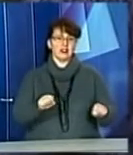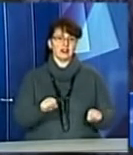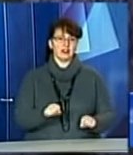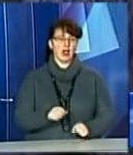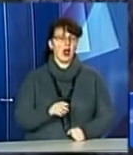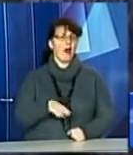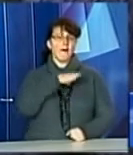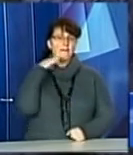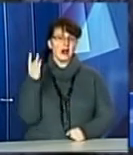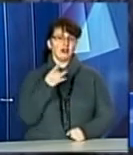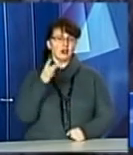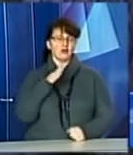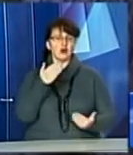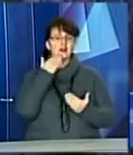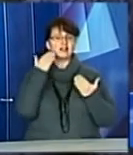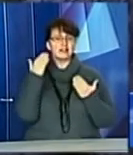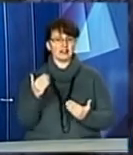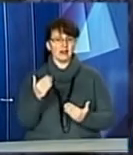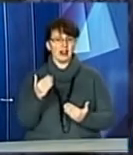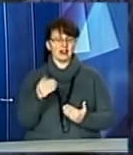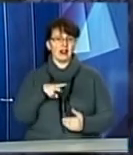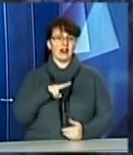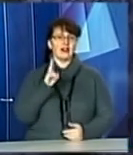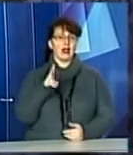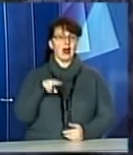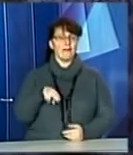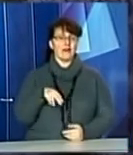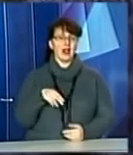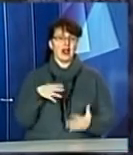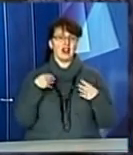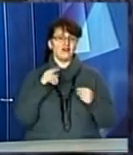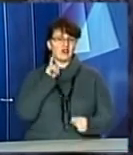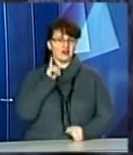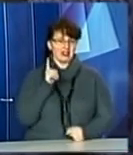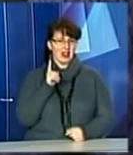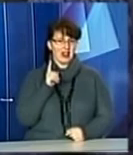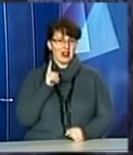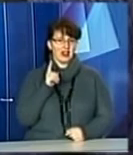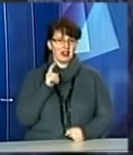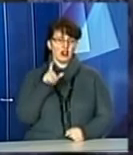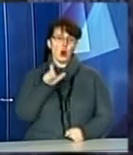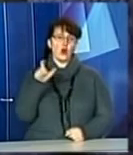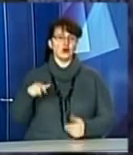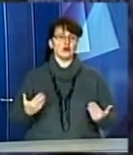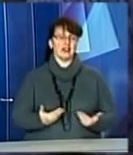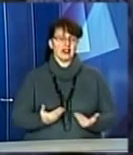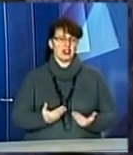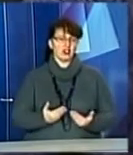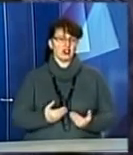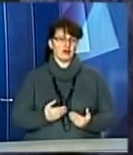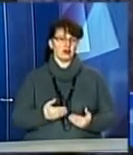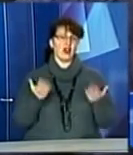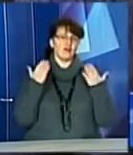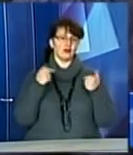звернення до нас в ЛКП «Зелений Львів» і на гарячу лінію мешканці, які відпочивають тут, що